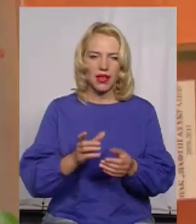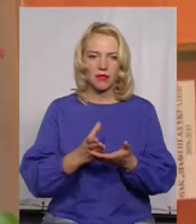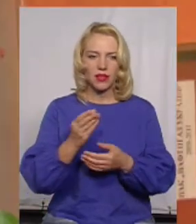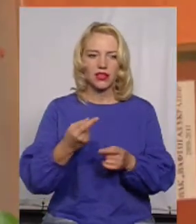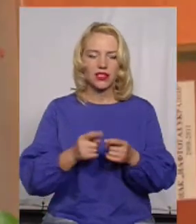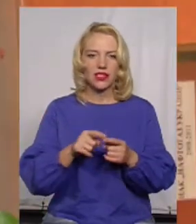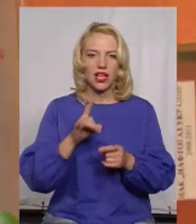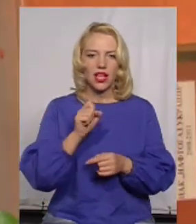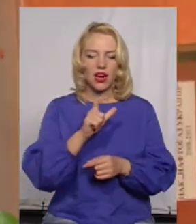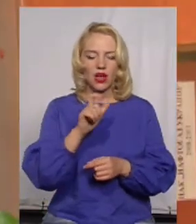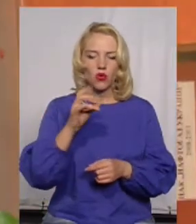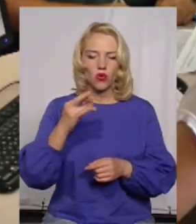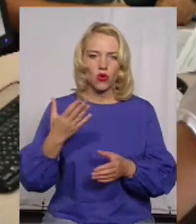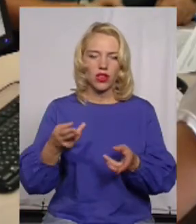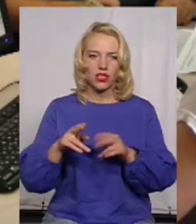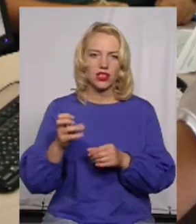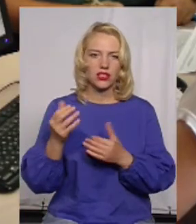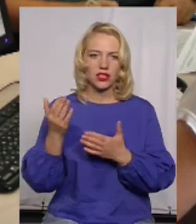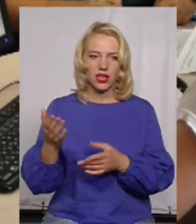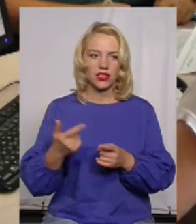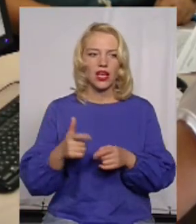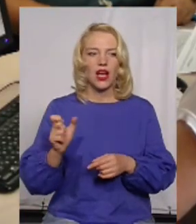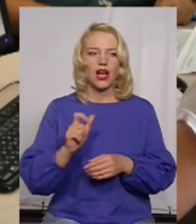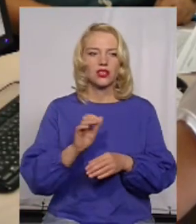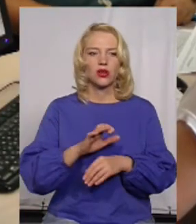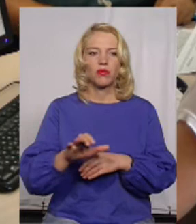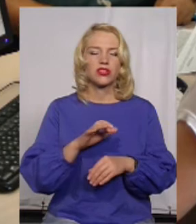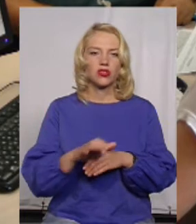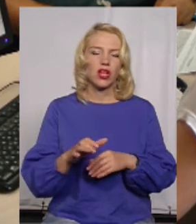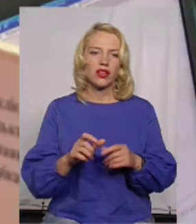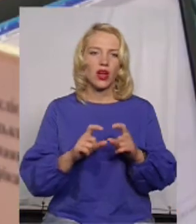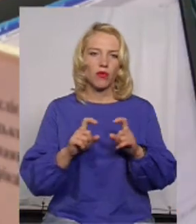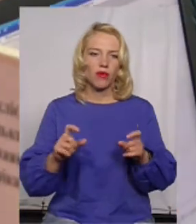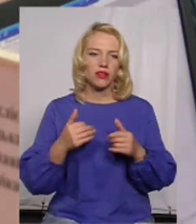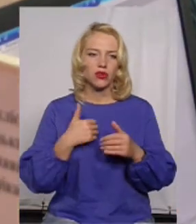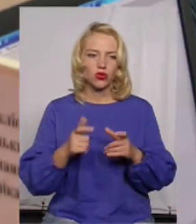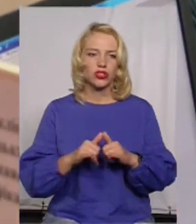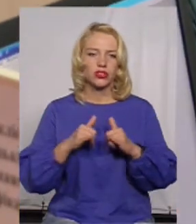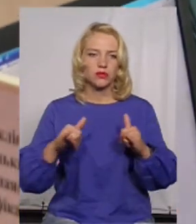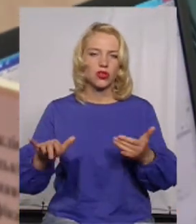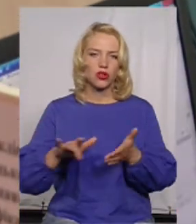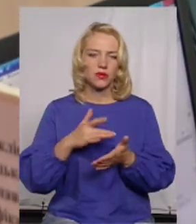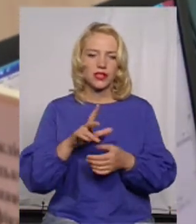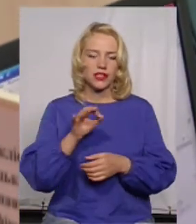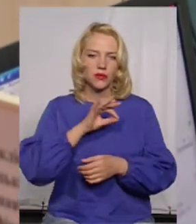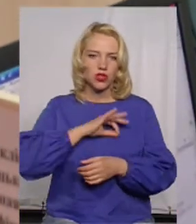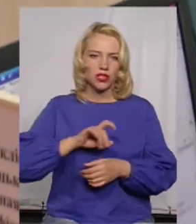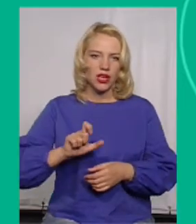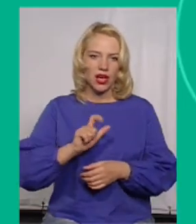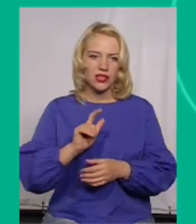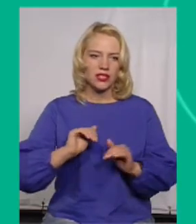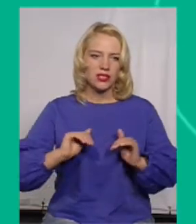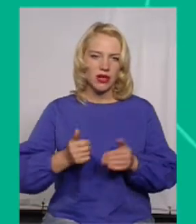Левицький. Газопостачальна компанія, яка закупує газ за літніми цінами, таким чином хоче збільшити розрахунок за спожитий газ та зменшити кількість